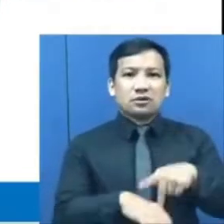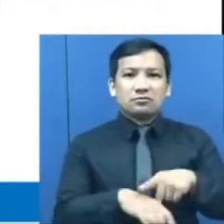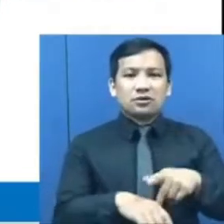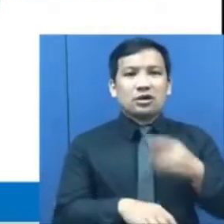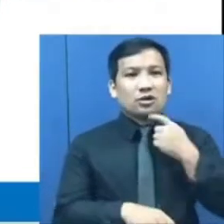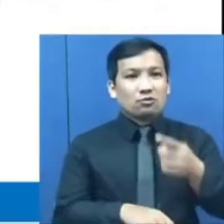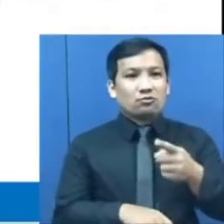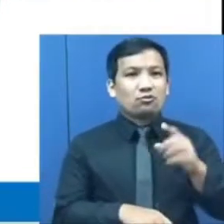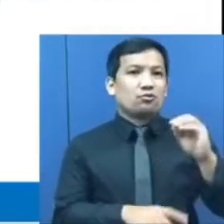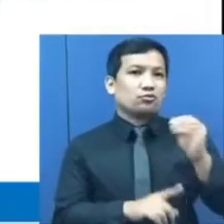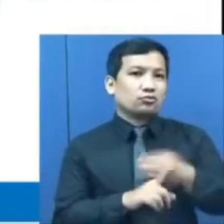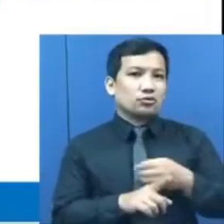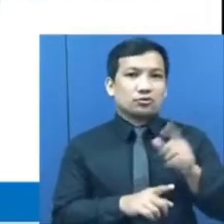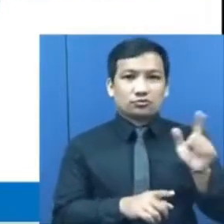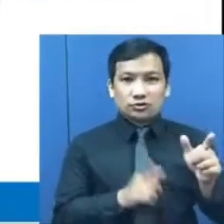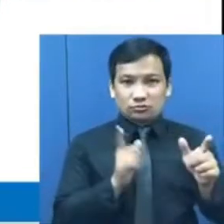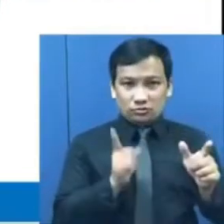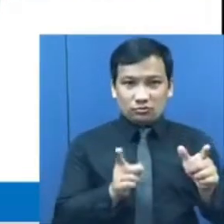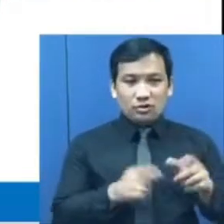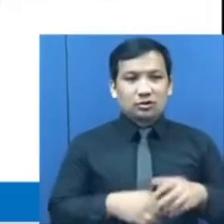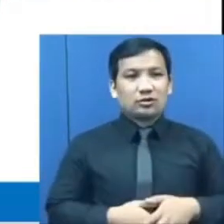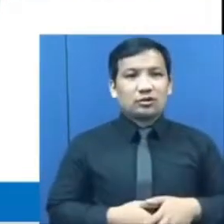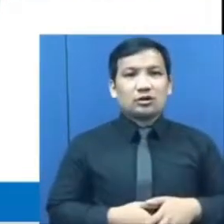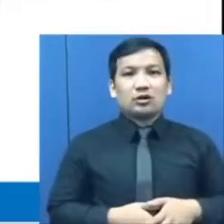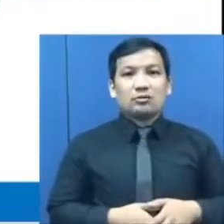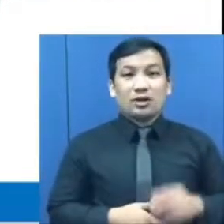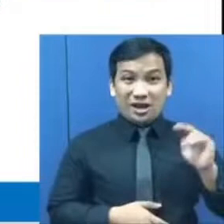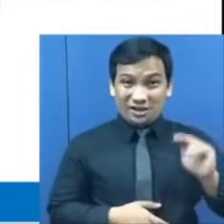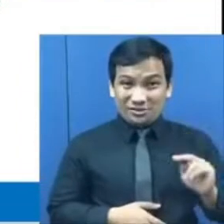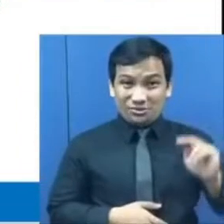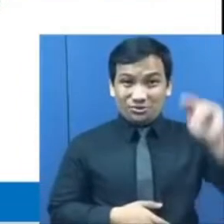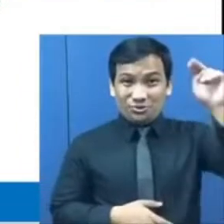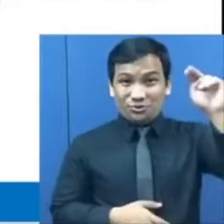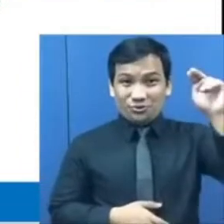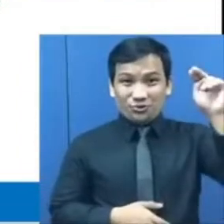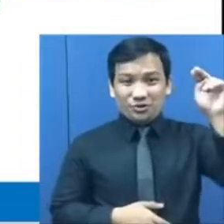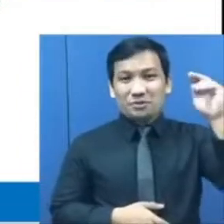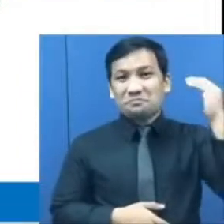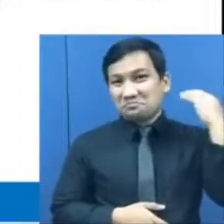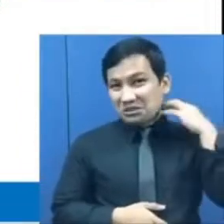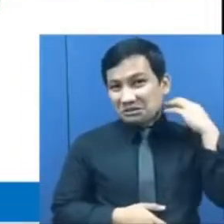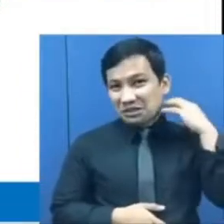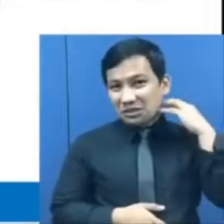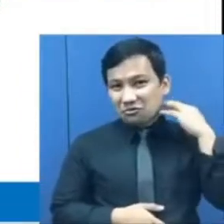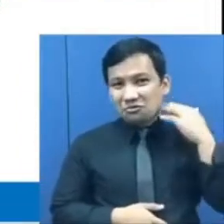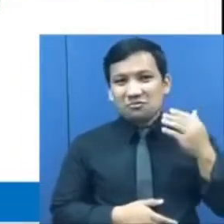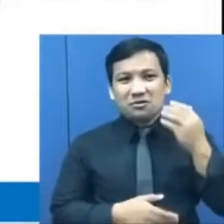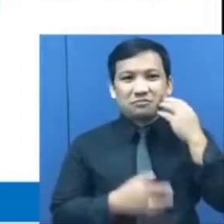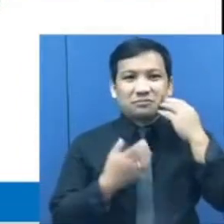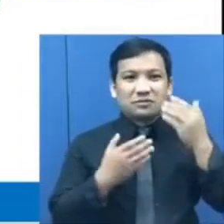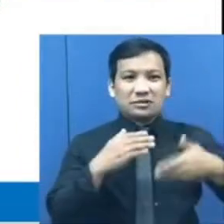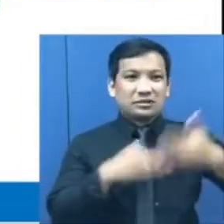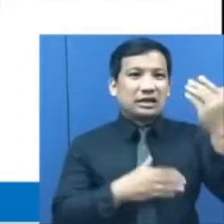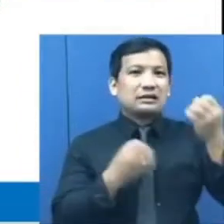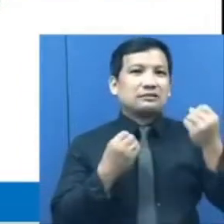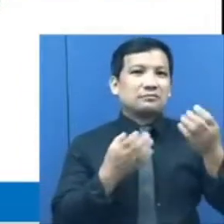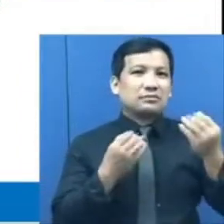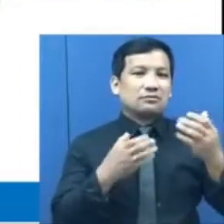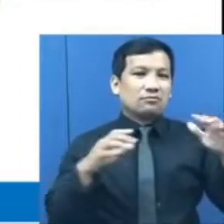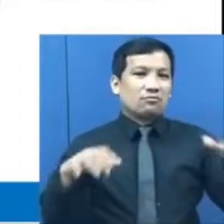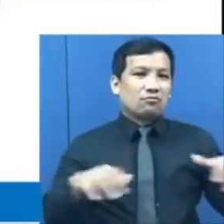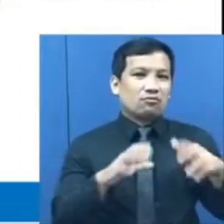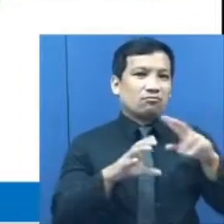Oktober 2021, ang Northern Mindanao ang nakapagtalan ng pinakamataas na labor force participation rate